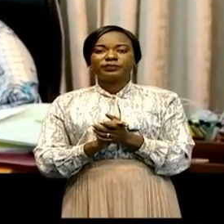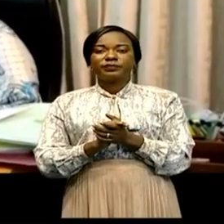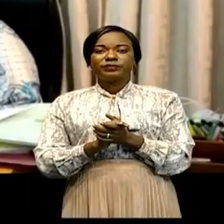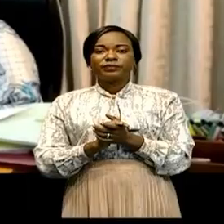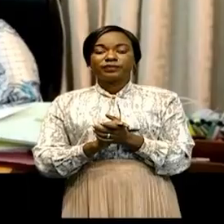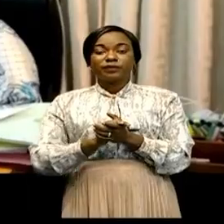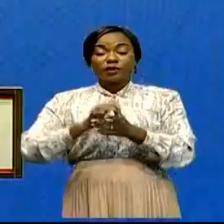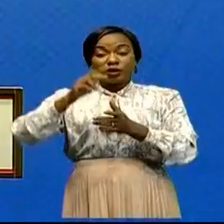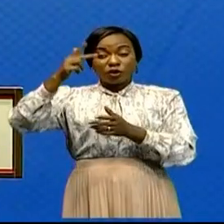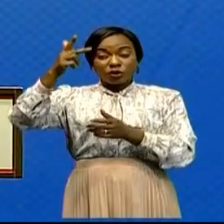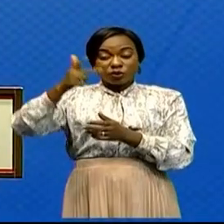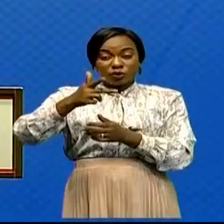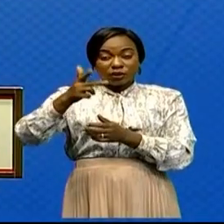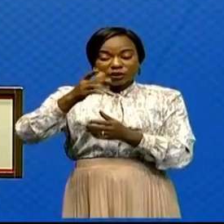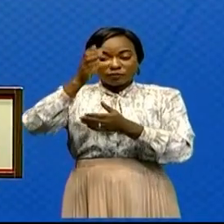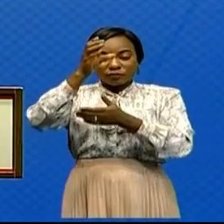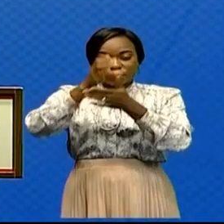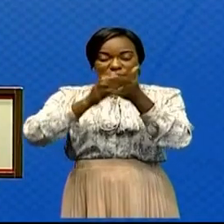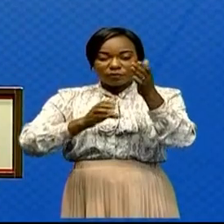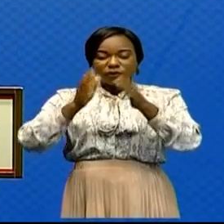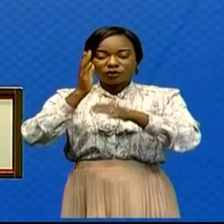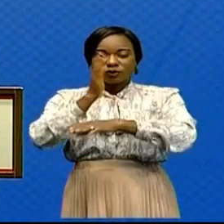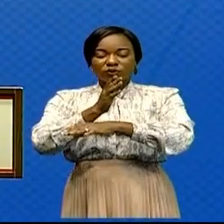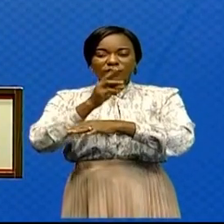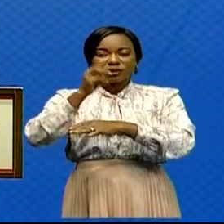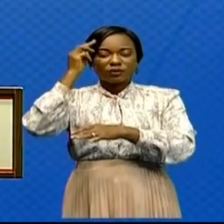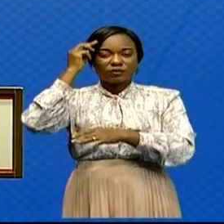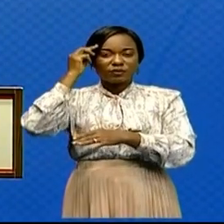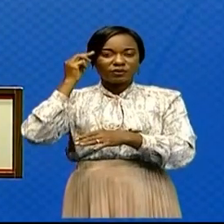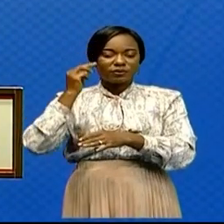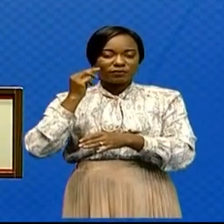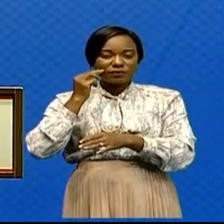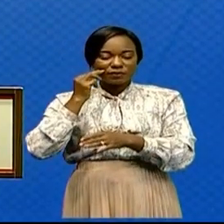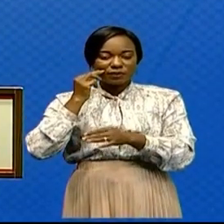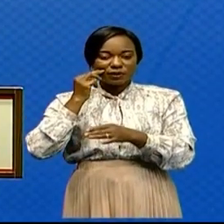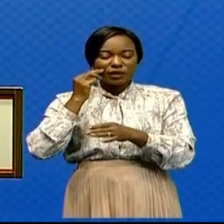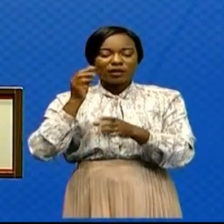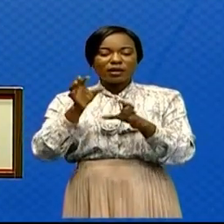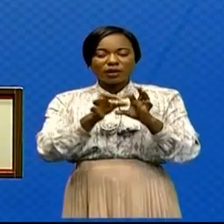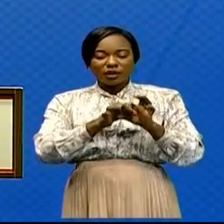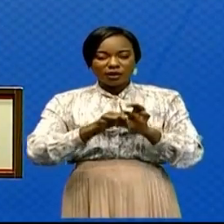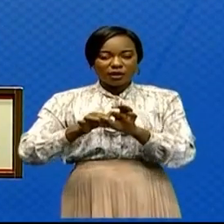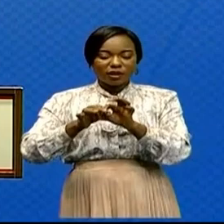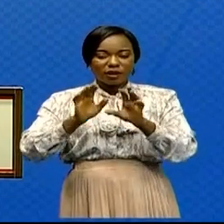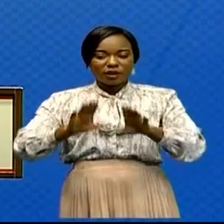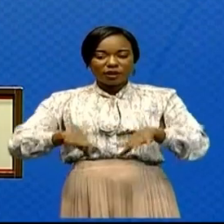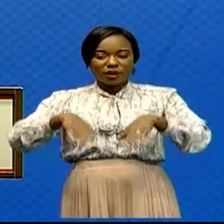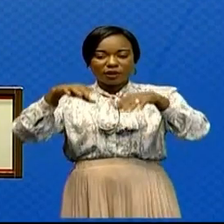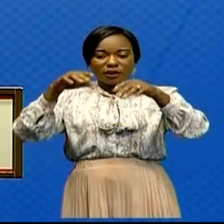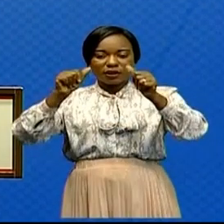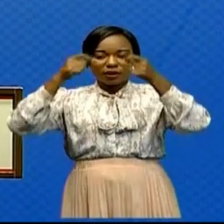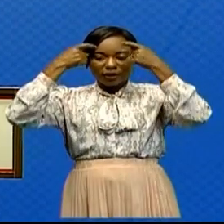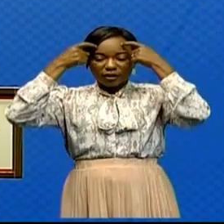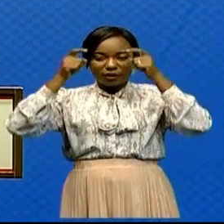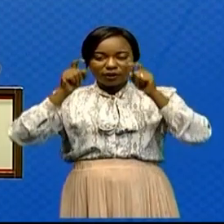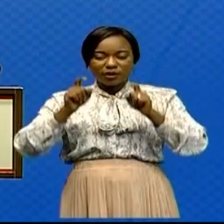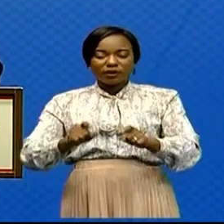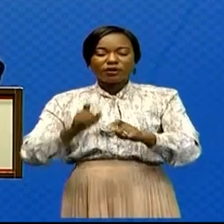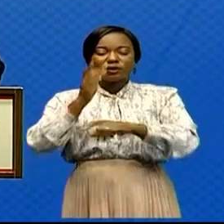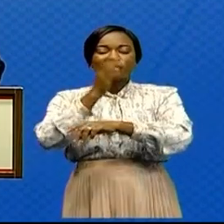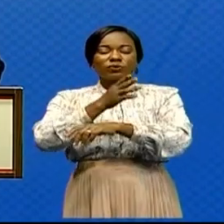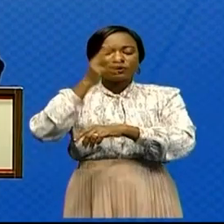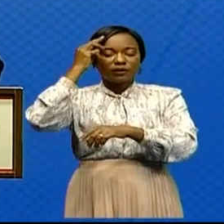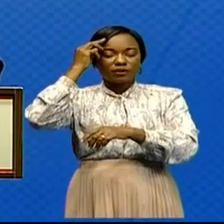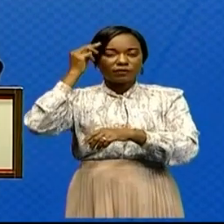3e chapitre du Conseil de Ministres de ce jour relatif à l'approbation des relevés des décisions du Conseil de